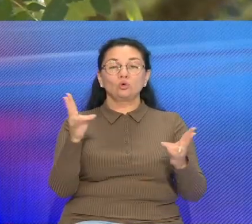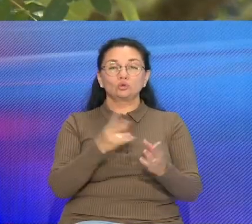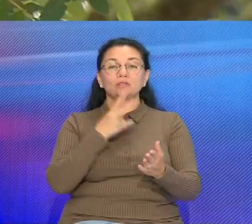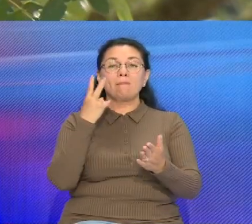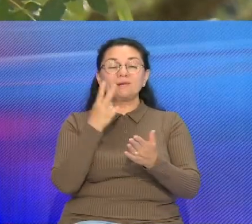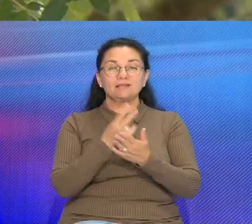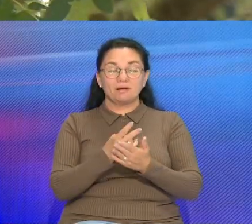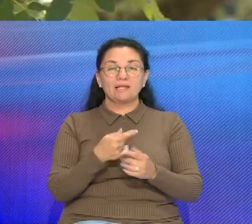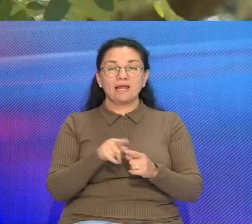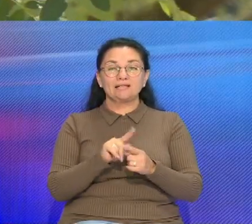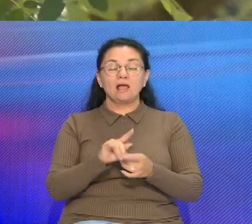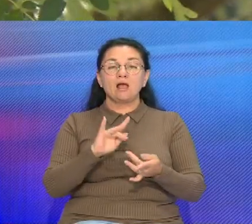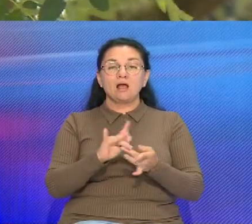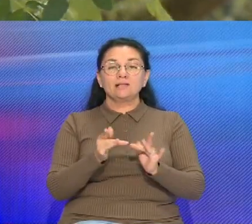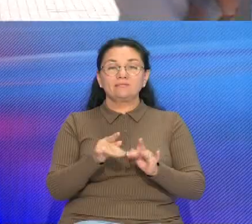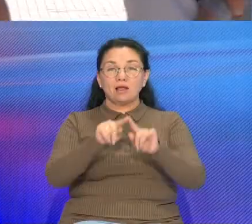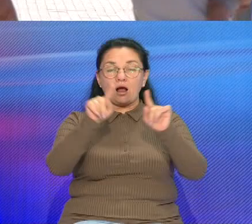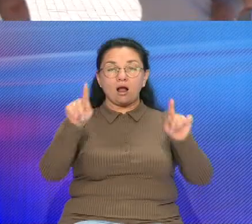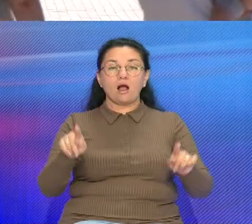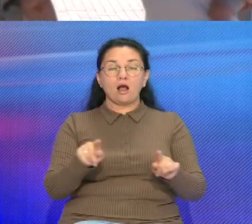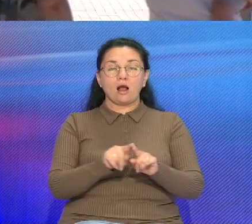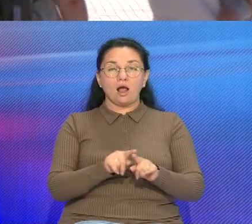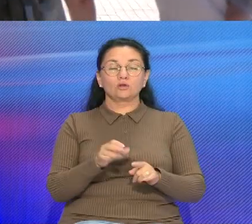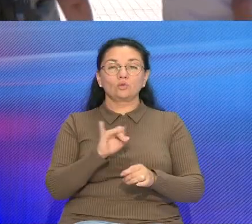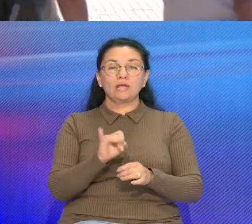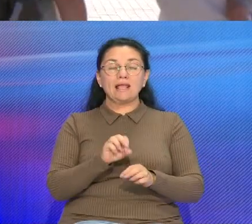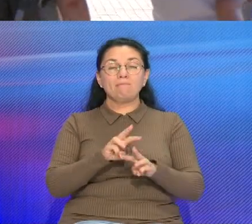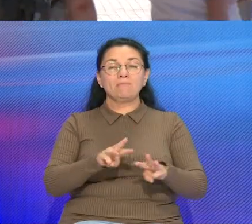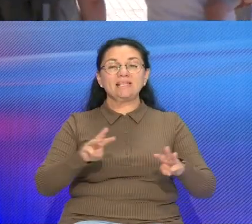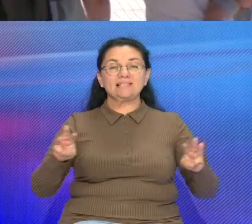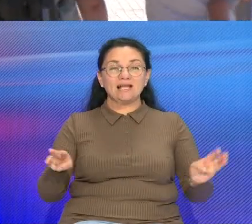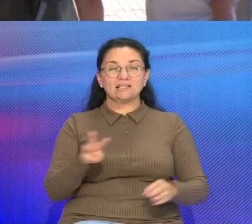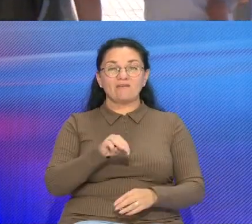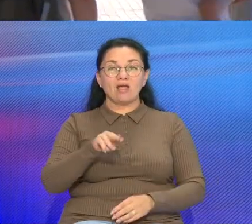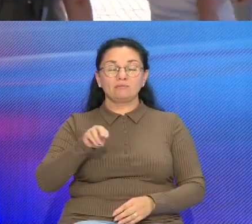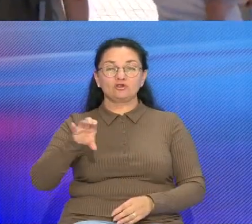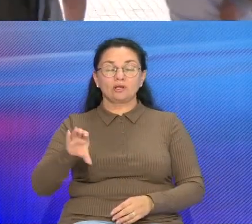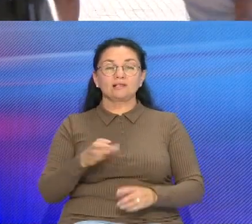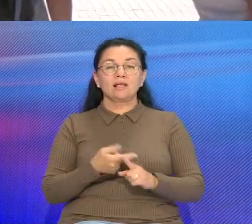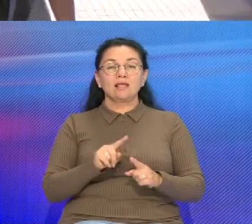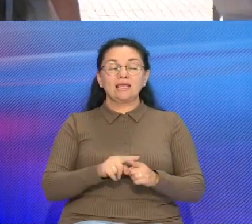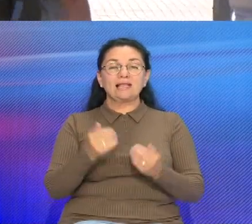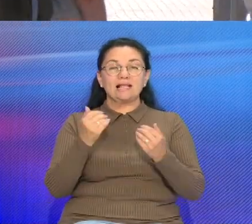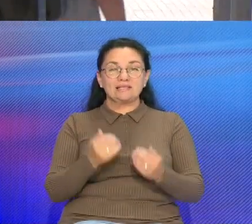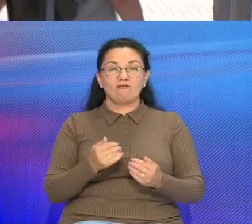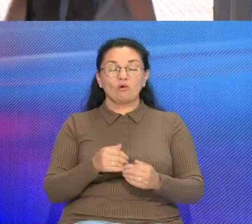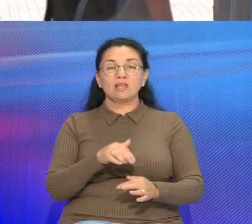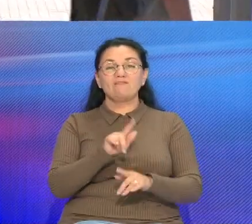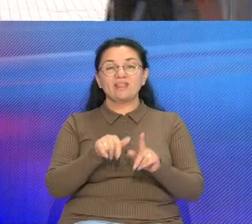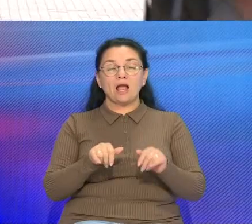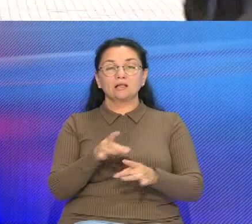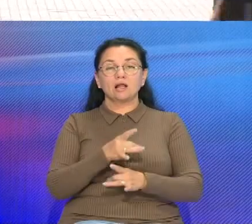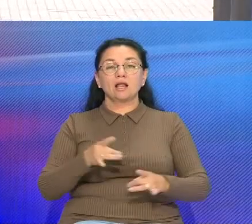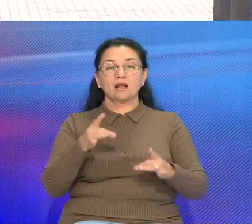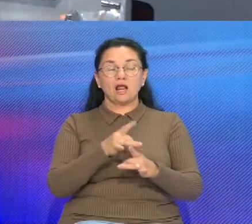размещанную на сайте Министерства лесной господарки Або Министерства по надзвышайных ситуациях На сегодня мальва у всех районах при нема не